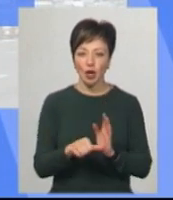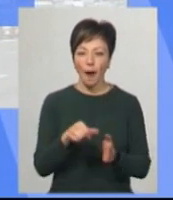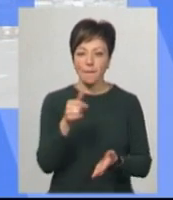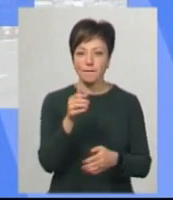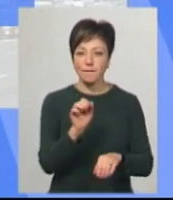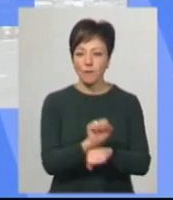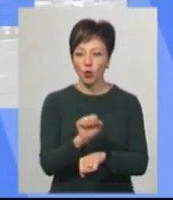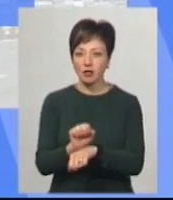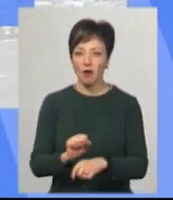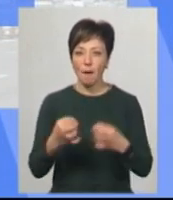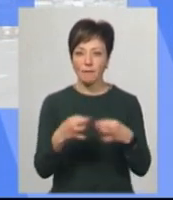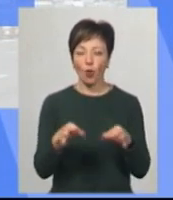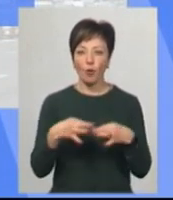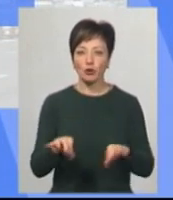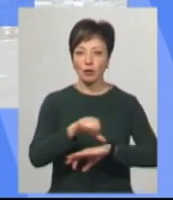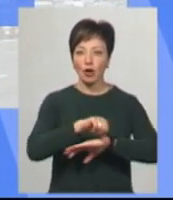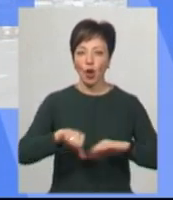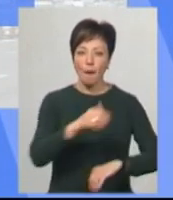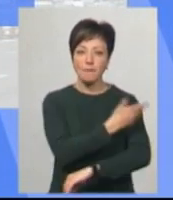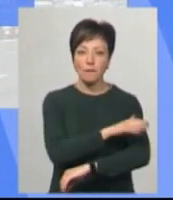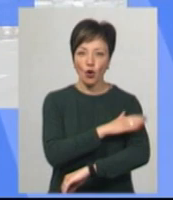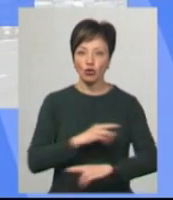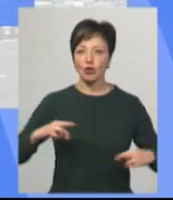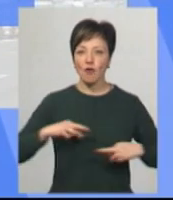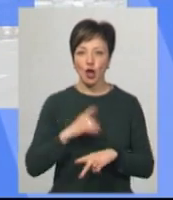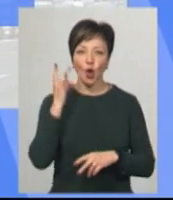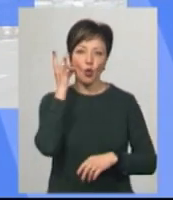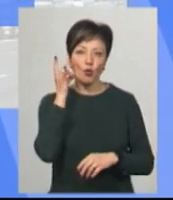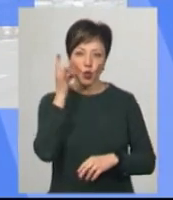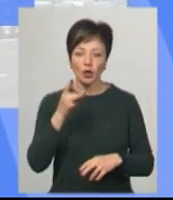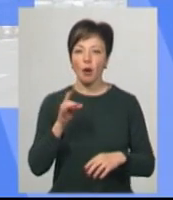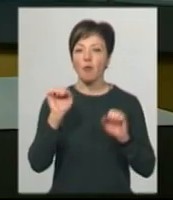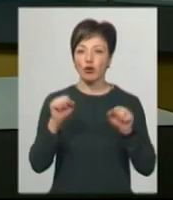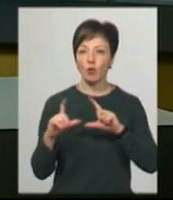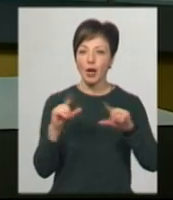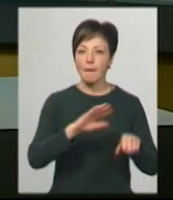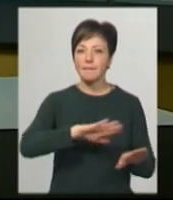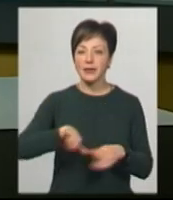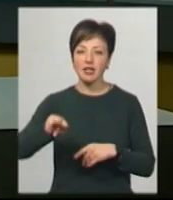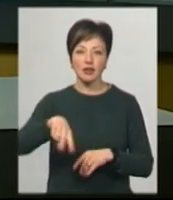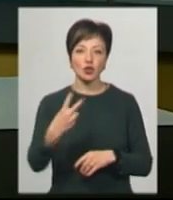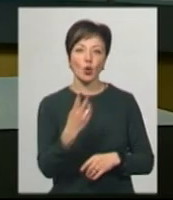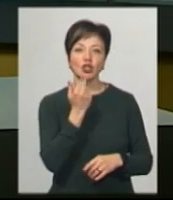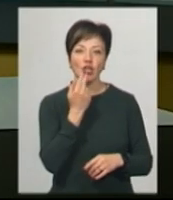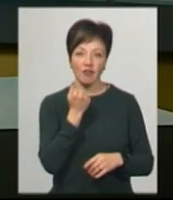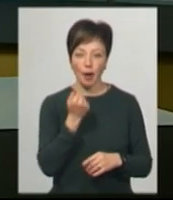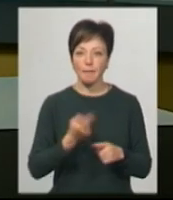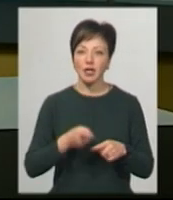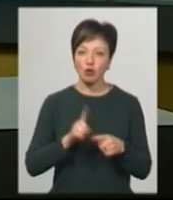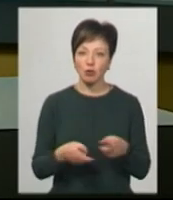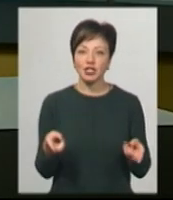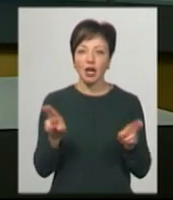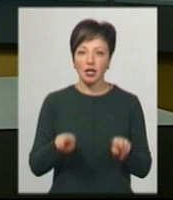кордоні з Польщею, Словачиною, Румунію, Огорщиною та Молдовою зможуть поїхати після 22 червня. При цьому